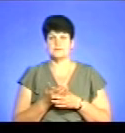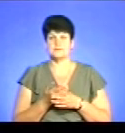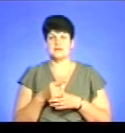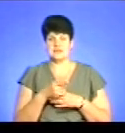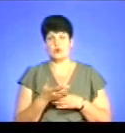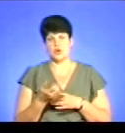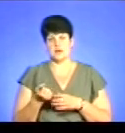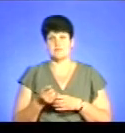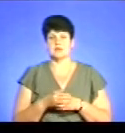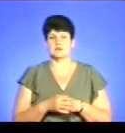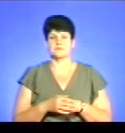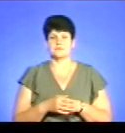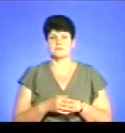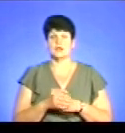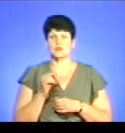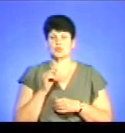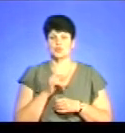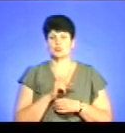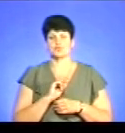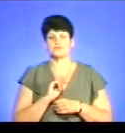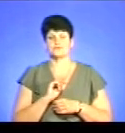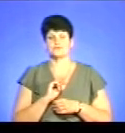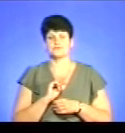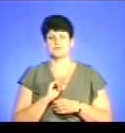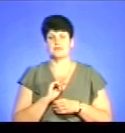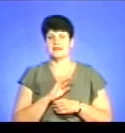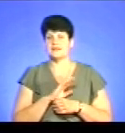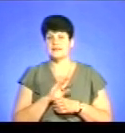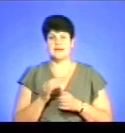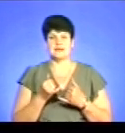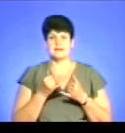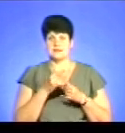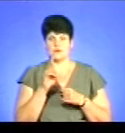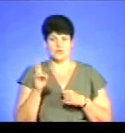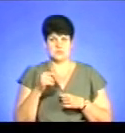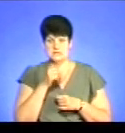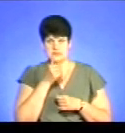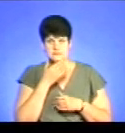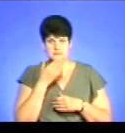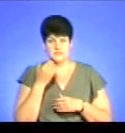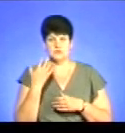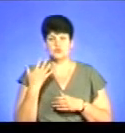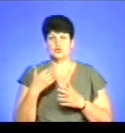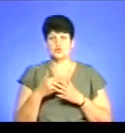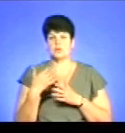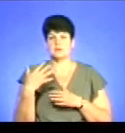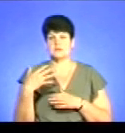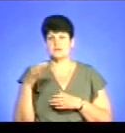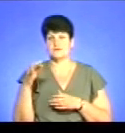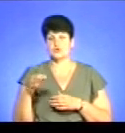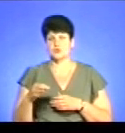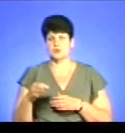їх отримали. Тому що, не для кого не секрет, що 50% практично до 50%